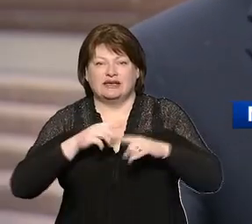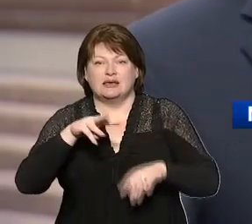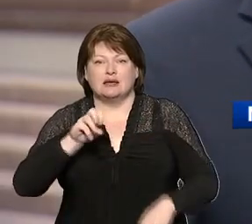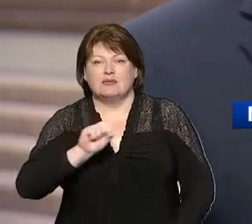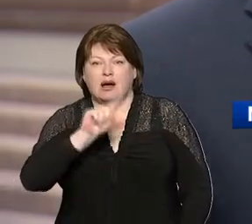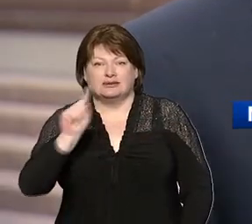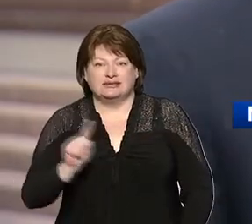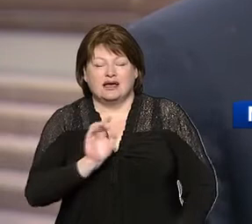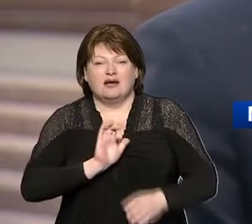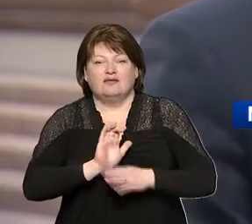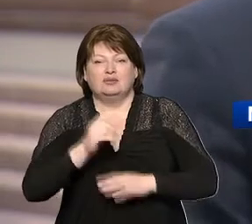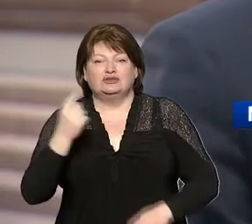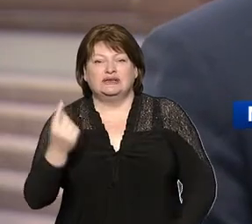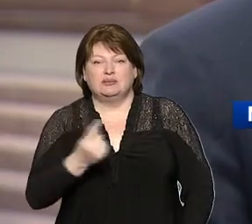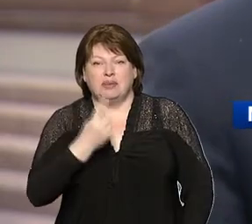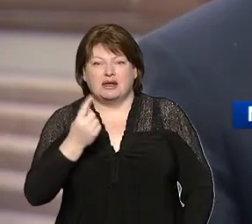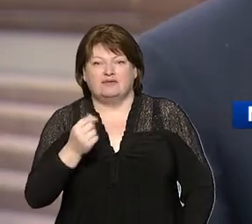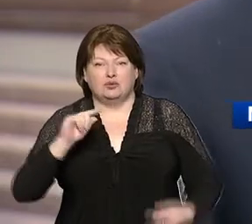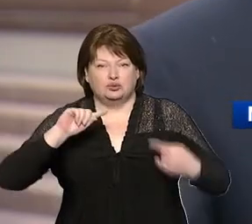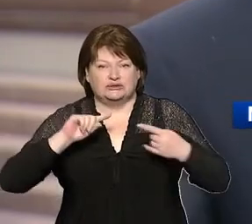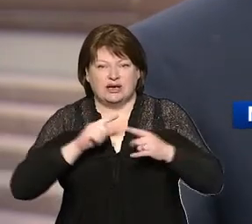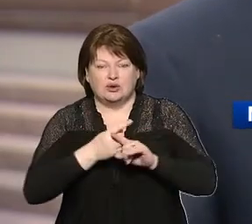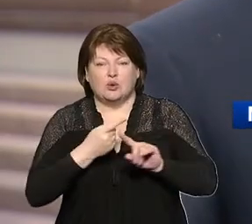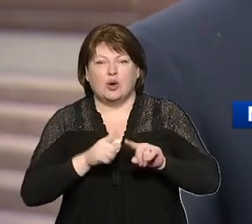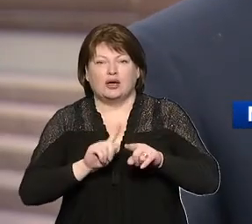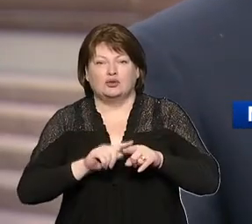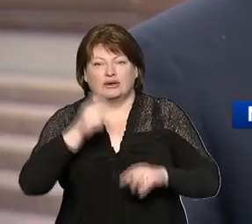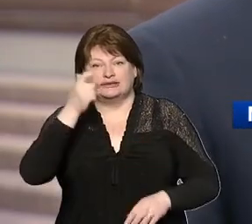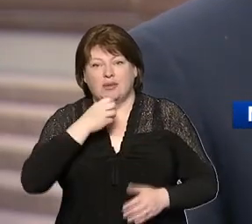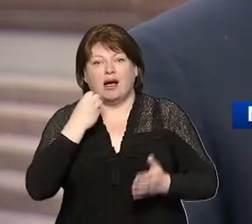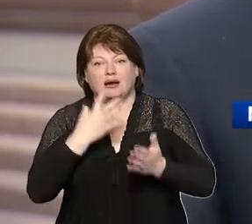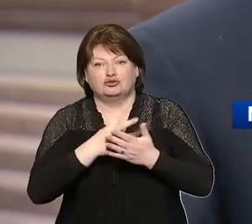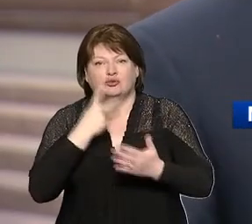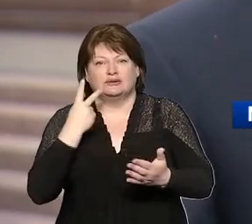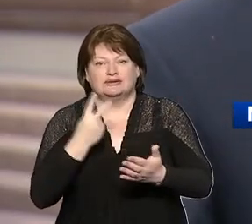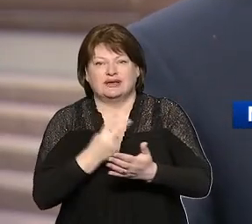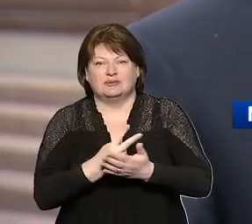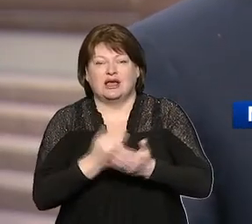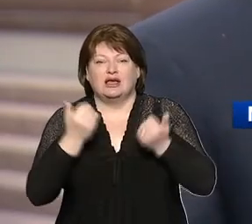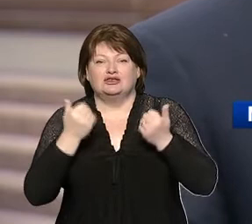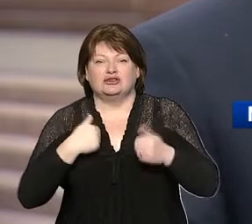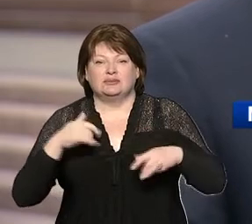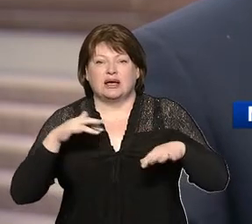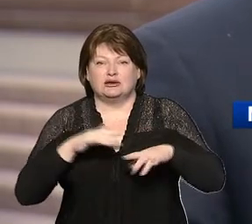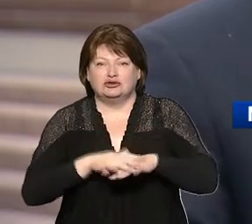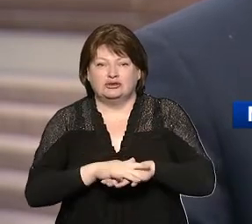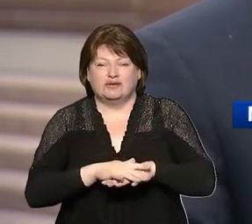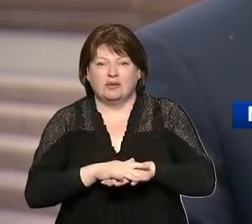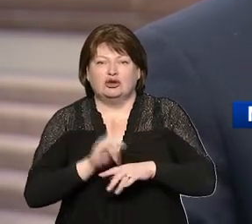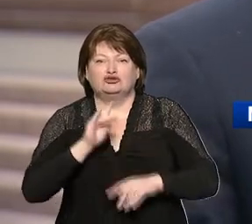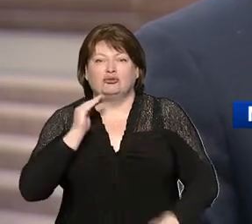выпустили первую технику, которая себя хорошо зарекомендовала. Сейчас мы рассчитываем, что